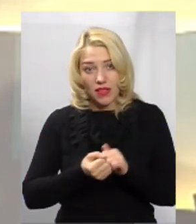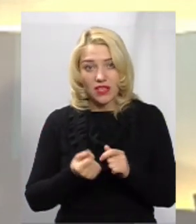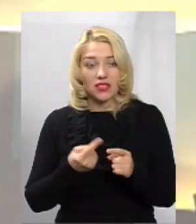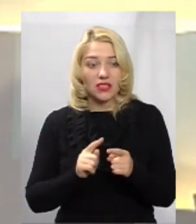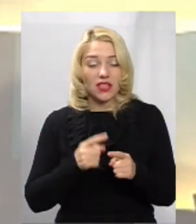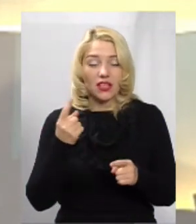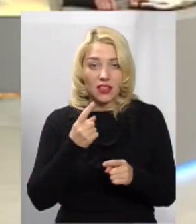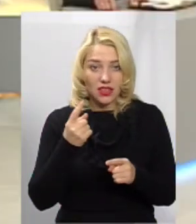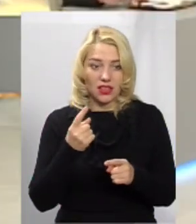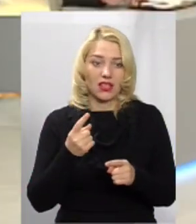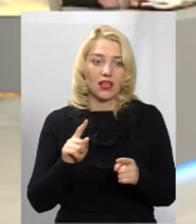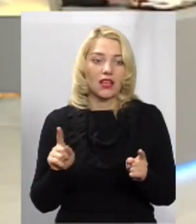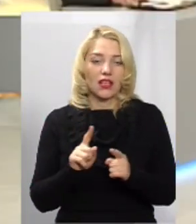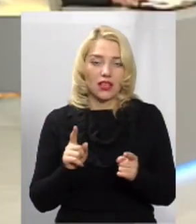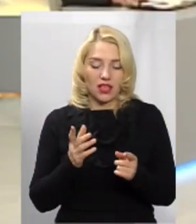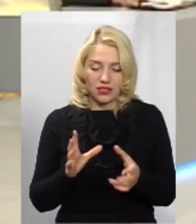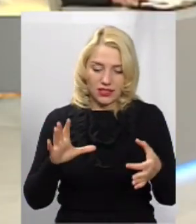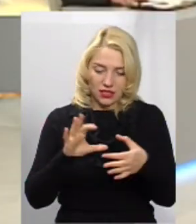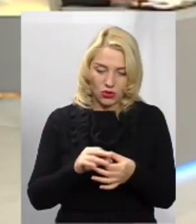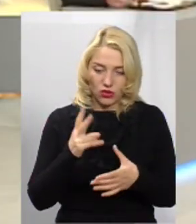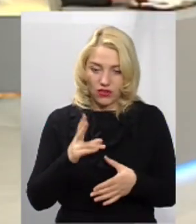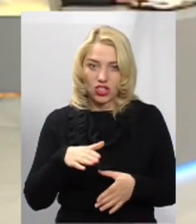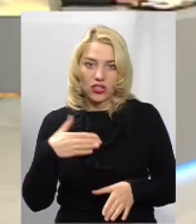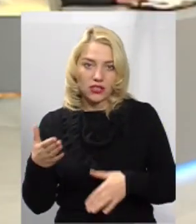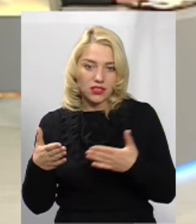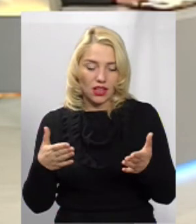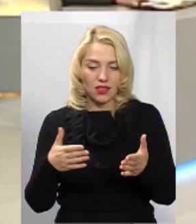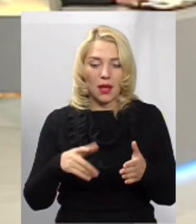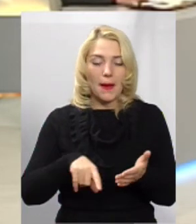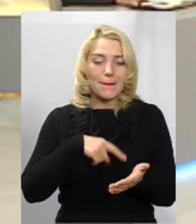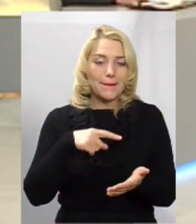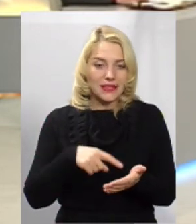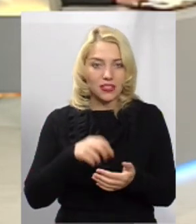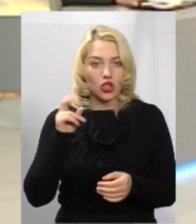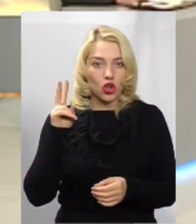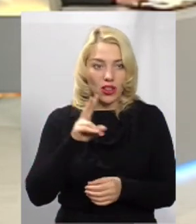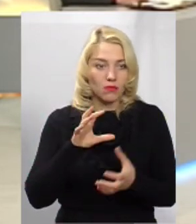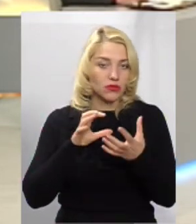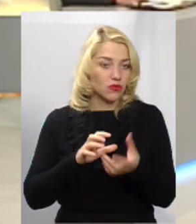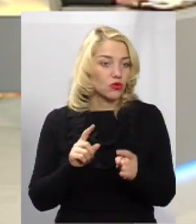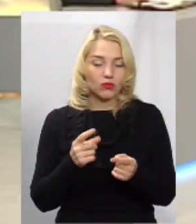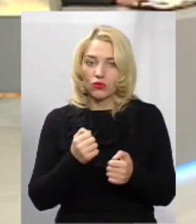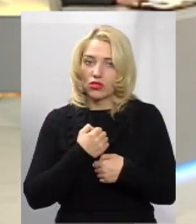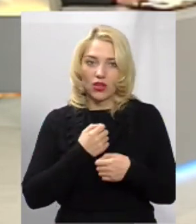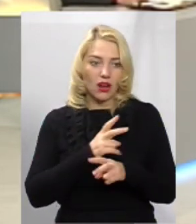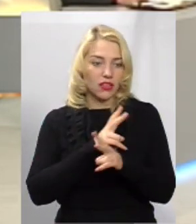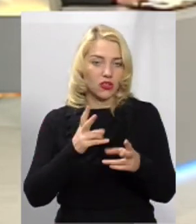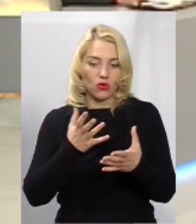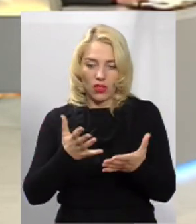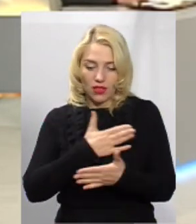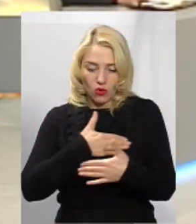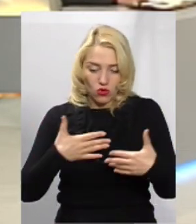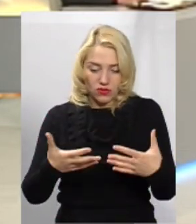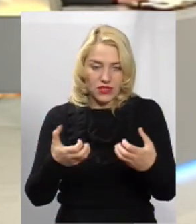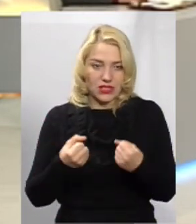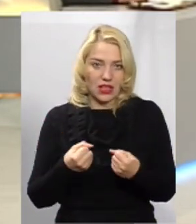яка з'єднує дві частини міста, особливо проблемам с дестролайбусом. Тому, на жаль, ніхто не взявся на себе таку